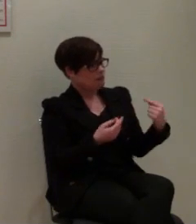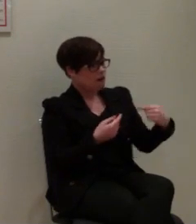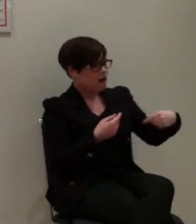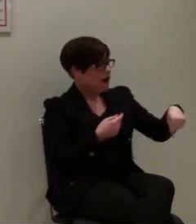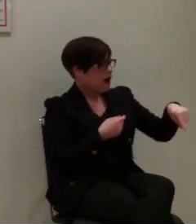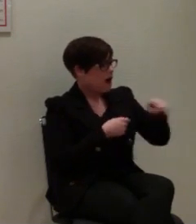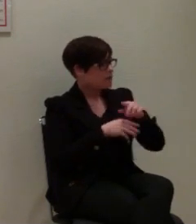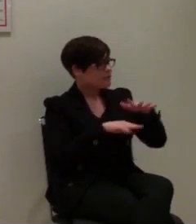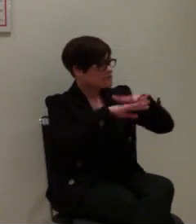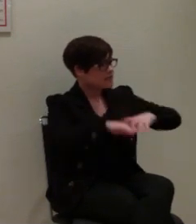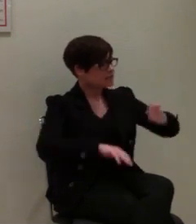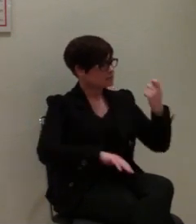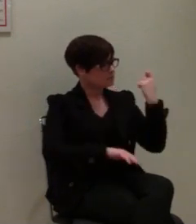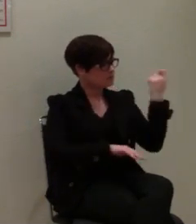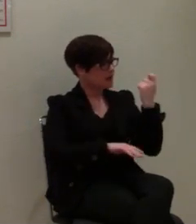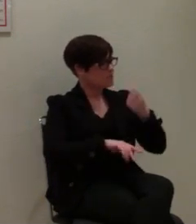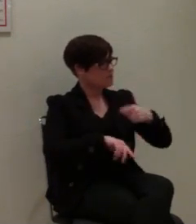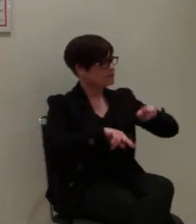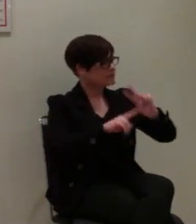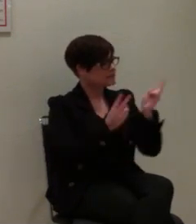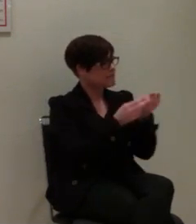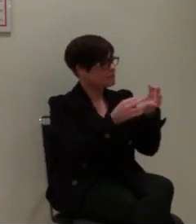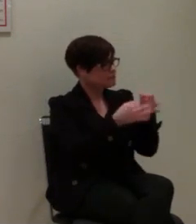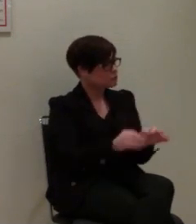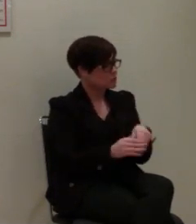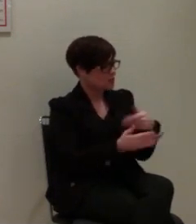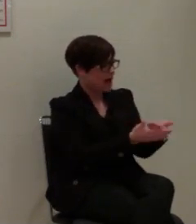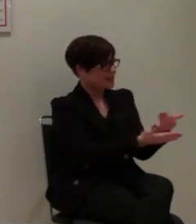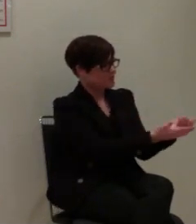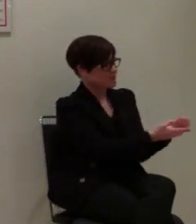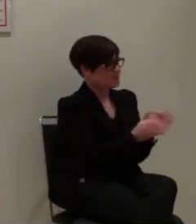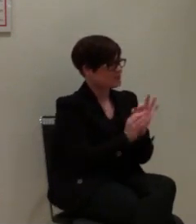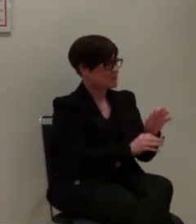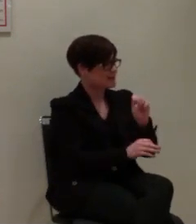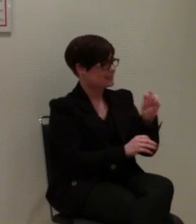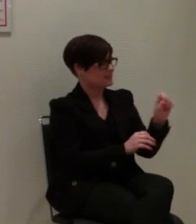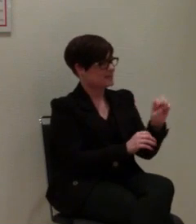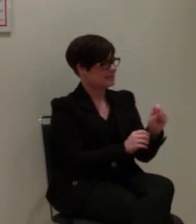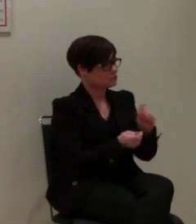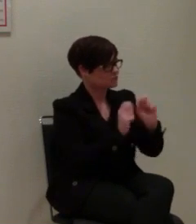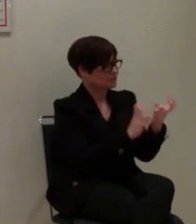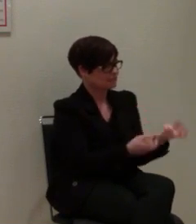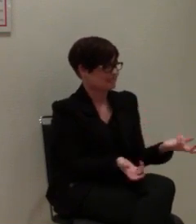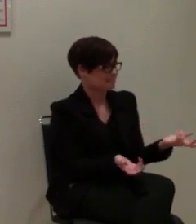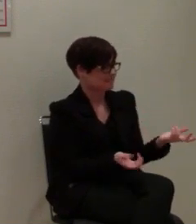anbieten, die man benötigt, um den SMS-Notruf in deren Netz zu realisieren.